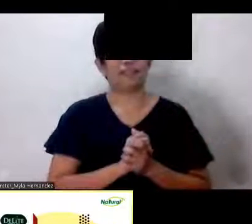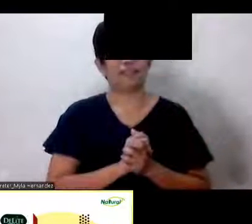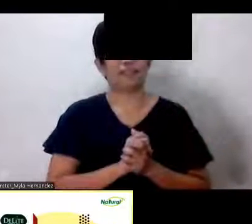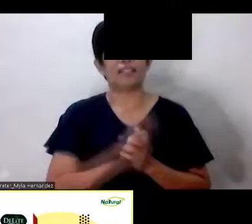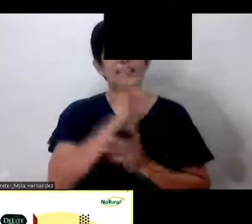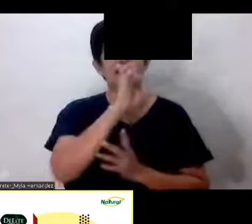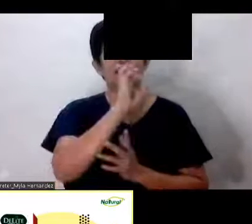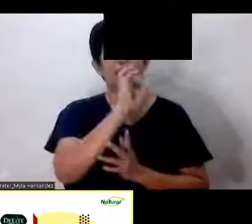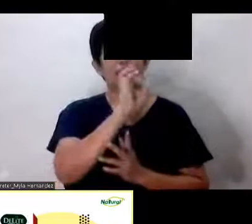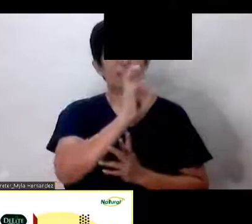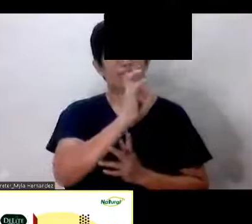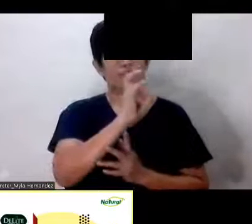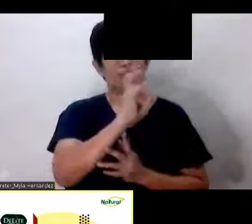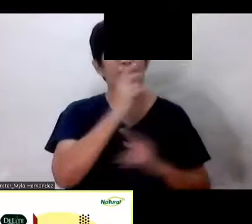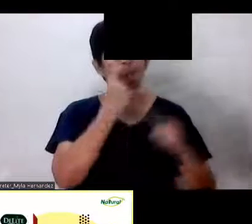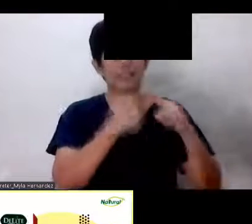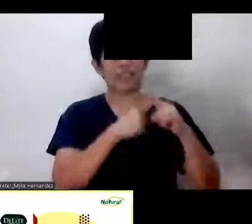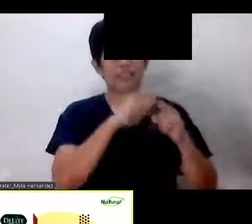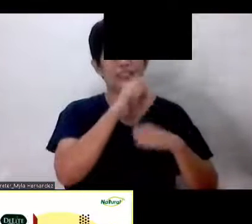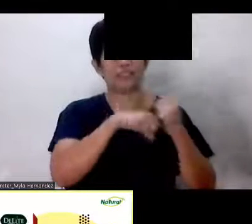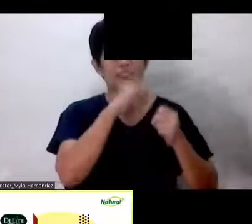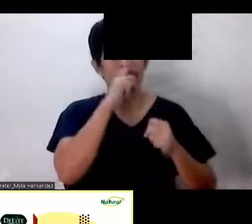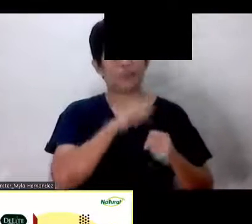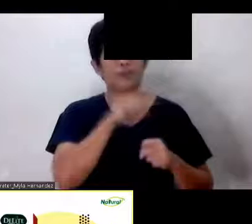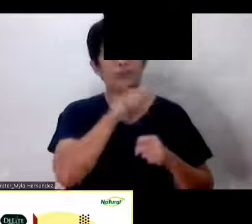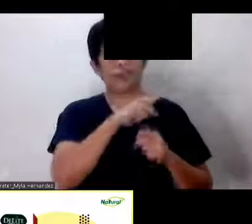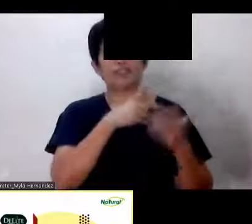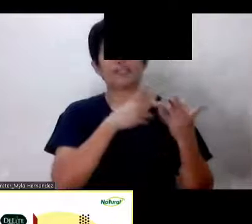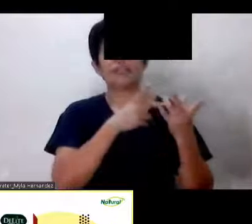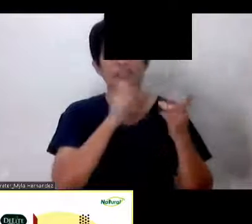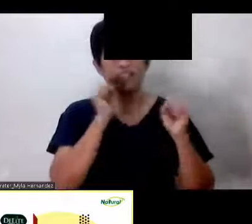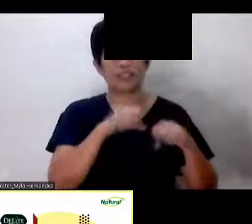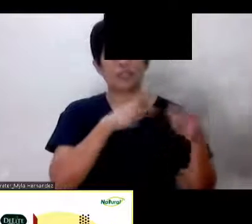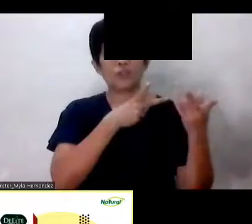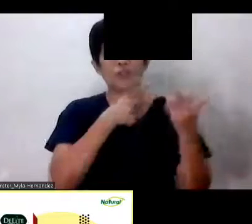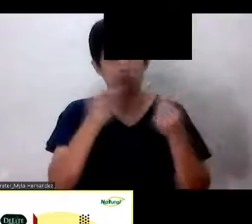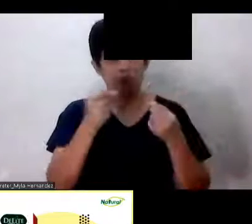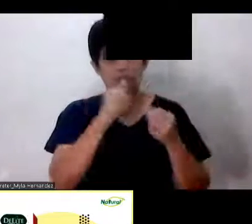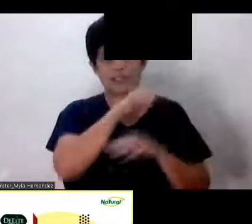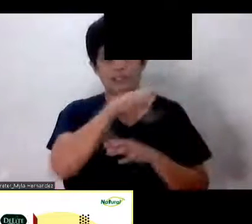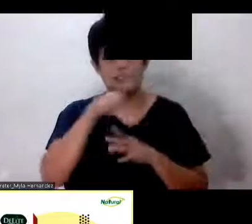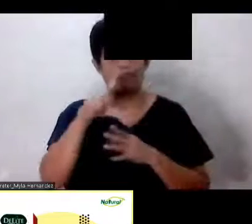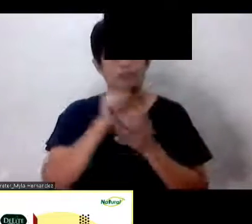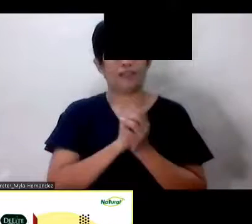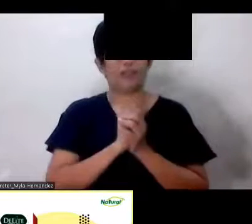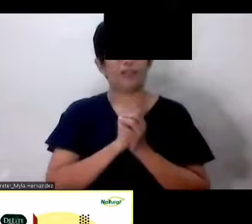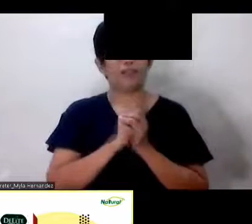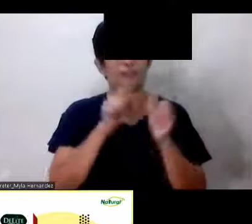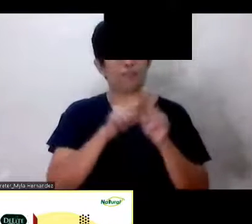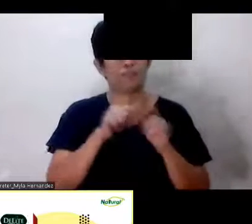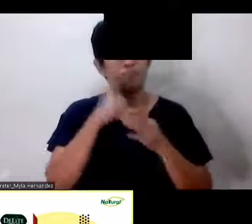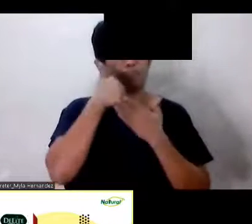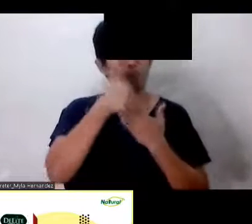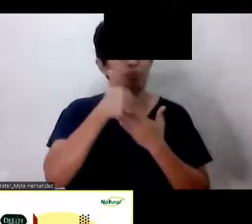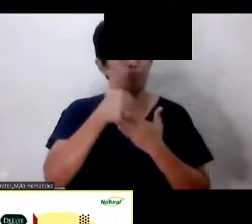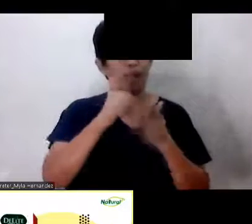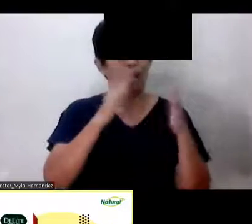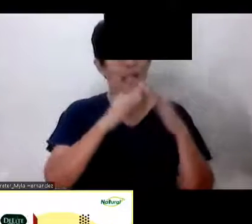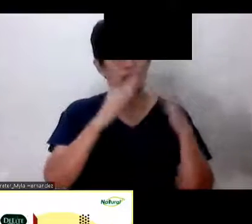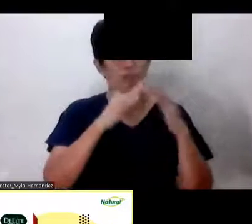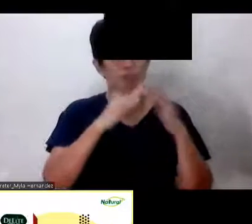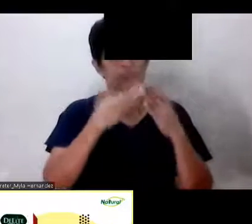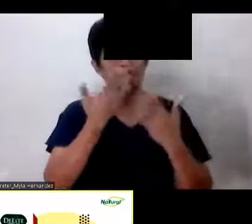70 plus years old Nagagawa niyo Lahat Ang nagagawa niyo Okay At nakakatulong kayo Sa household